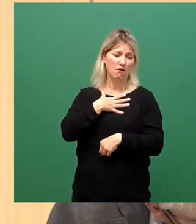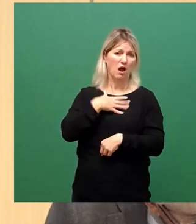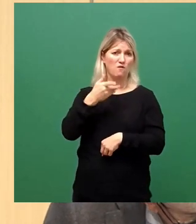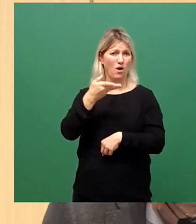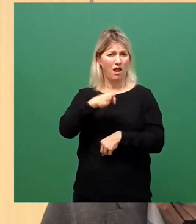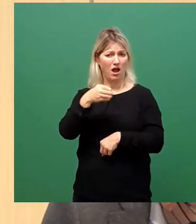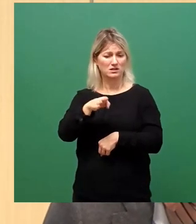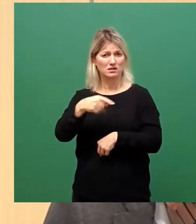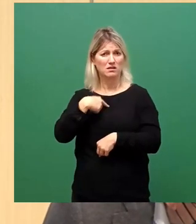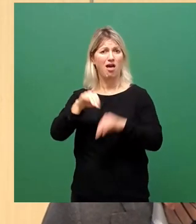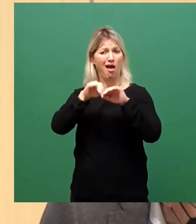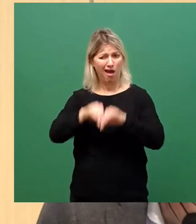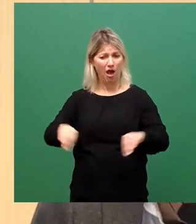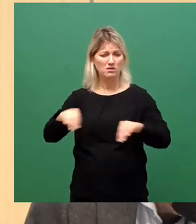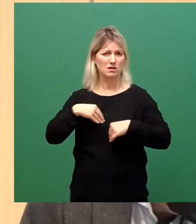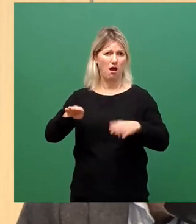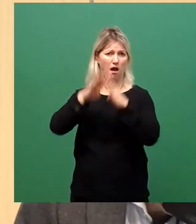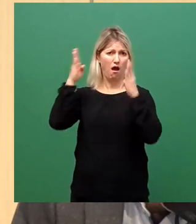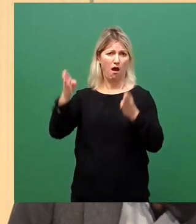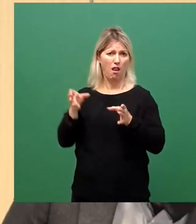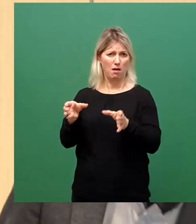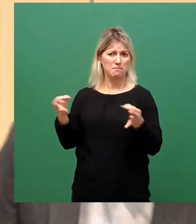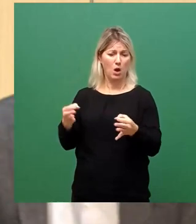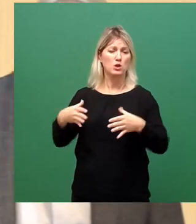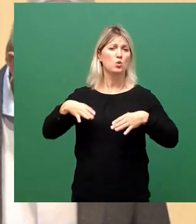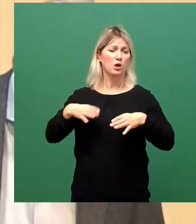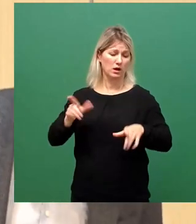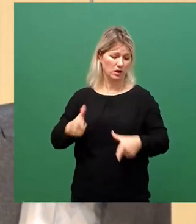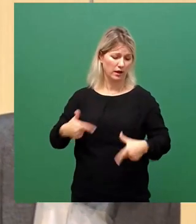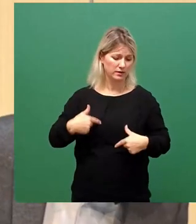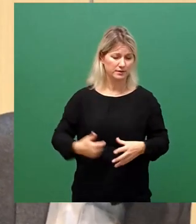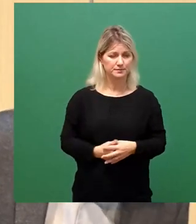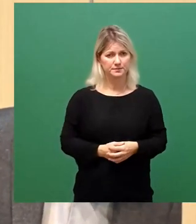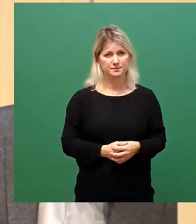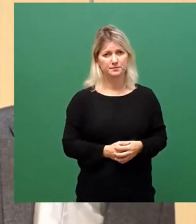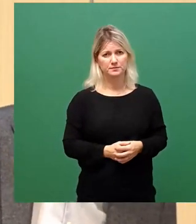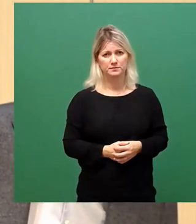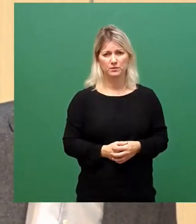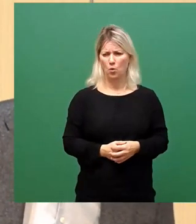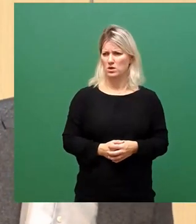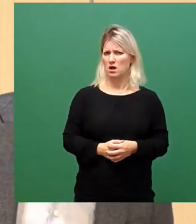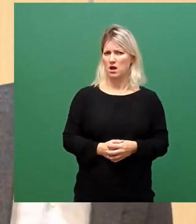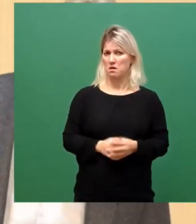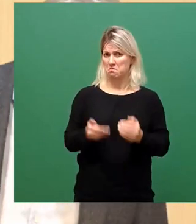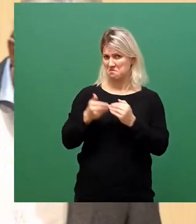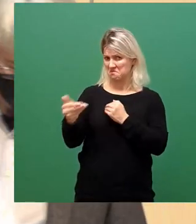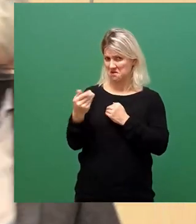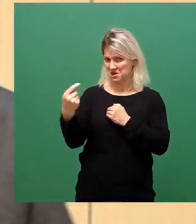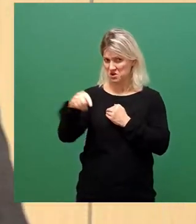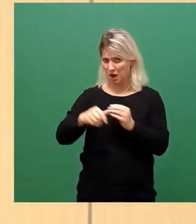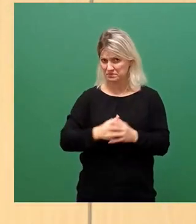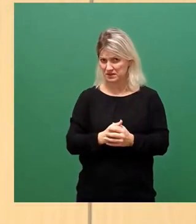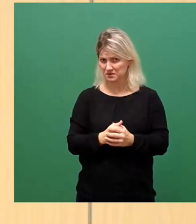die wir haben in Sachsen. Haben wir aber nicht. Zum Glück, oder auch absehbar, wir haben